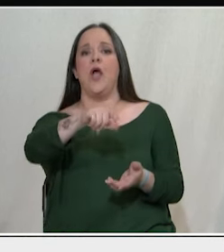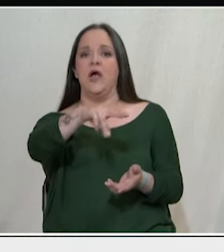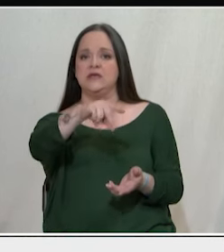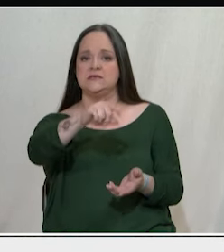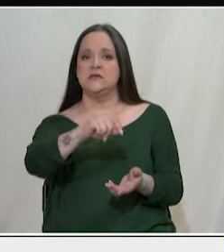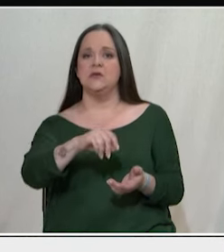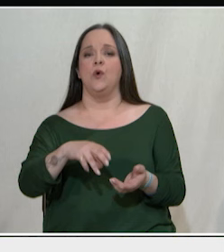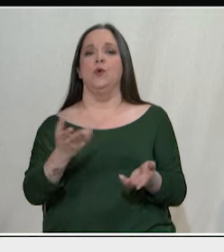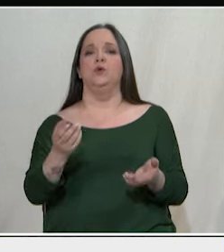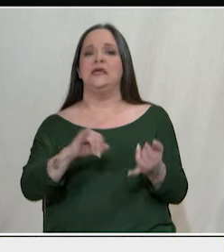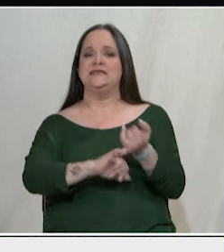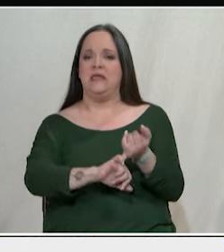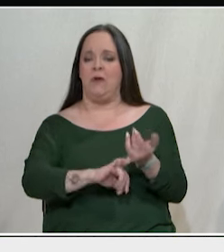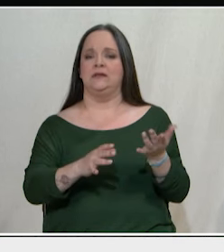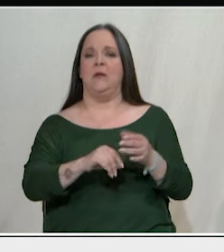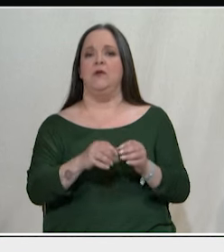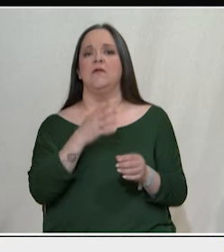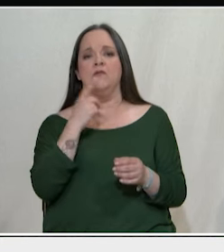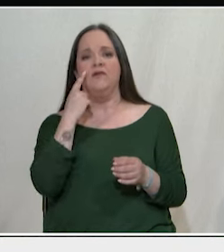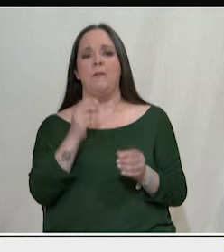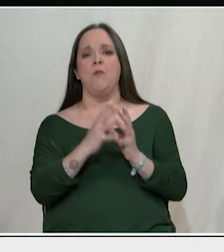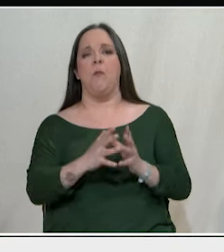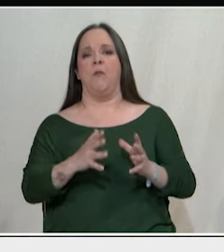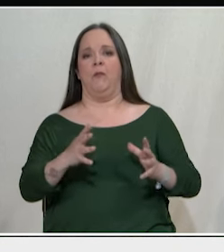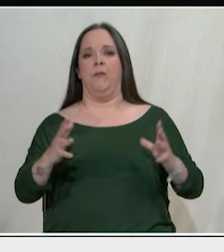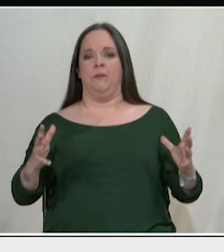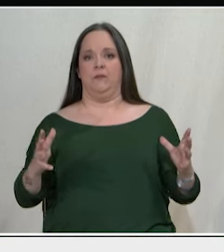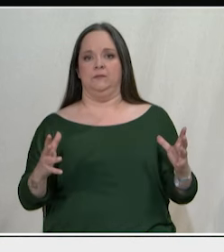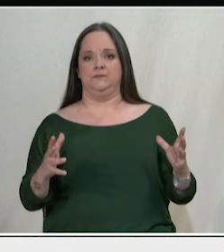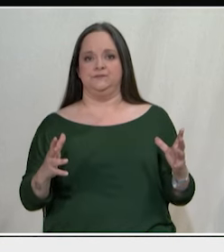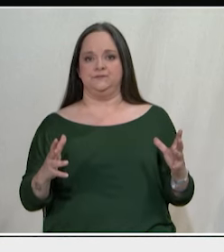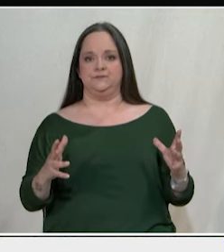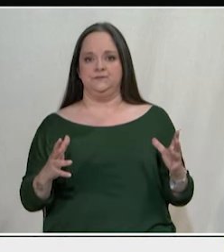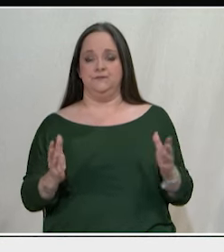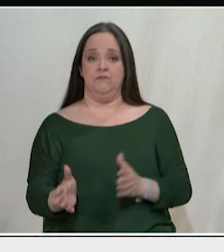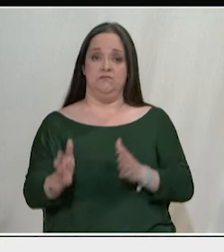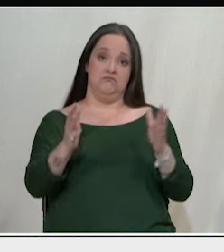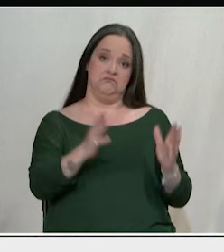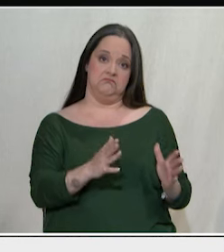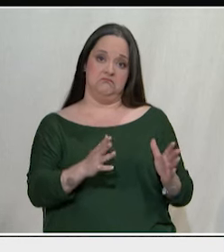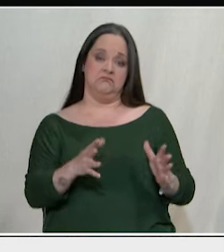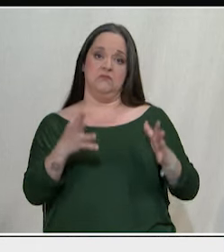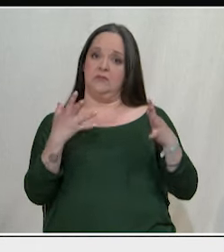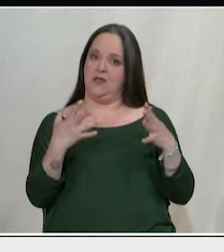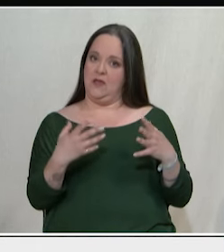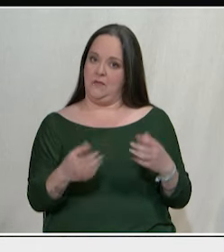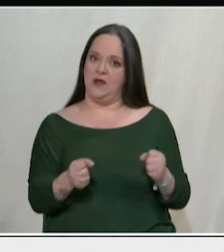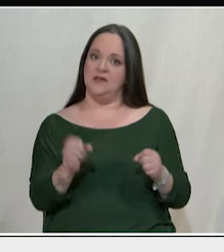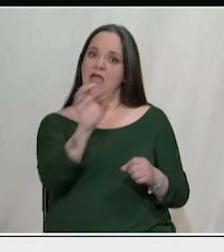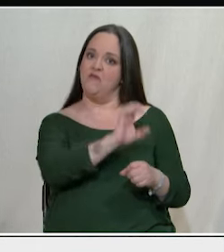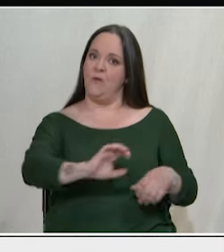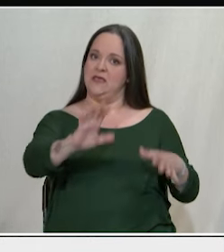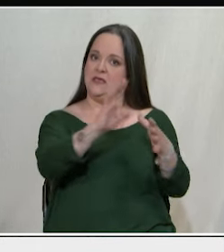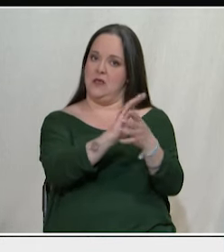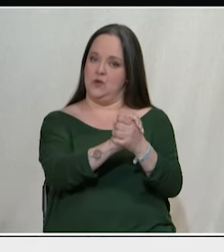τζόγου που βλέπουμε να εξαπλώνεται διαρκώς. Και απέναντι σε αυτά υπάρχει σαν επιστέγασμα και μια Ευρωπαϊκή